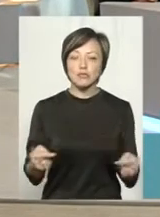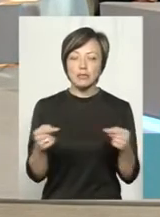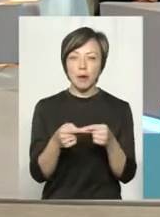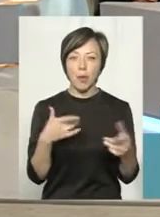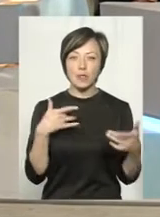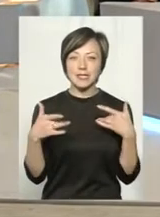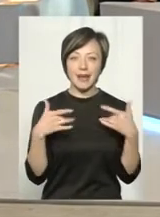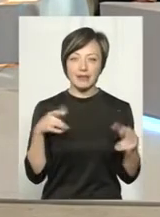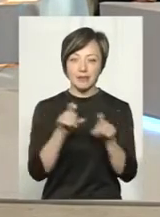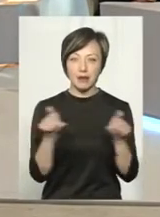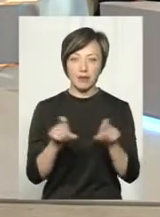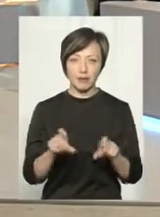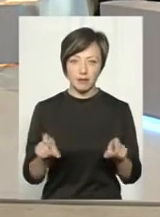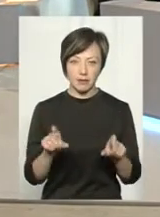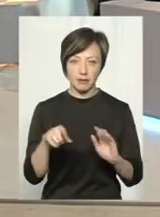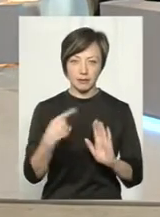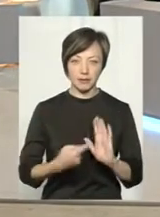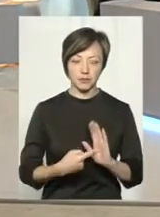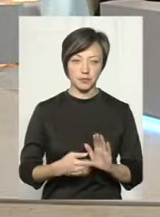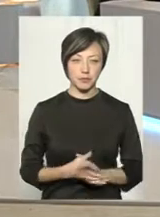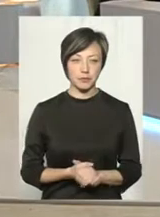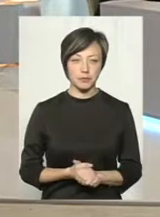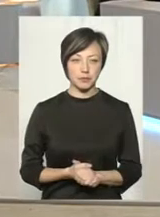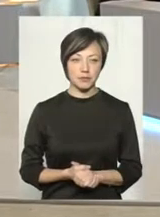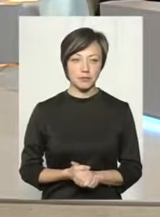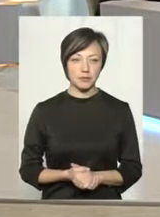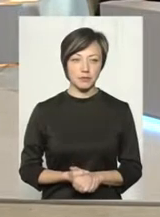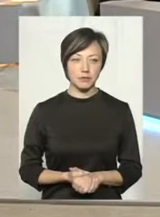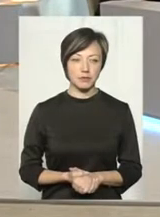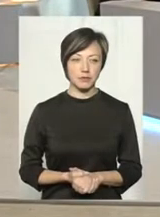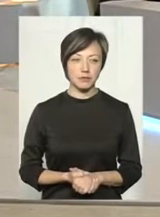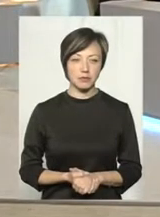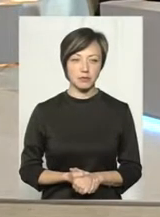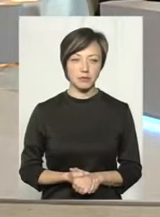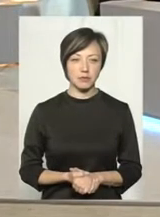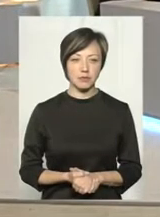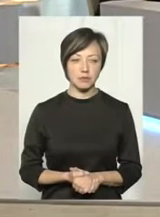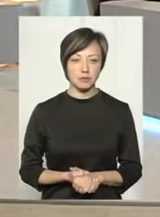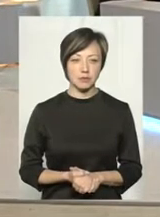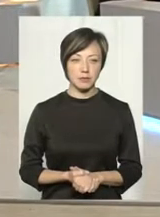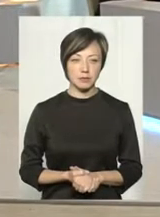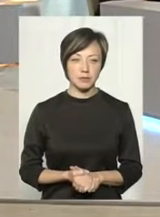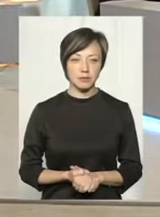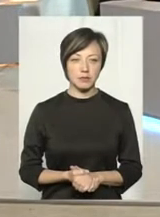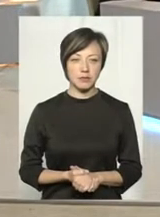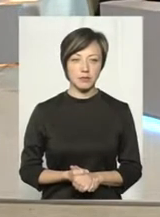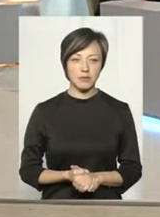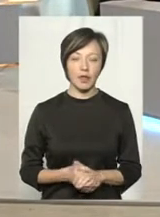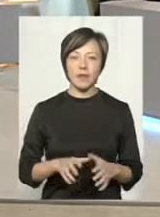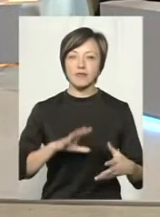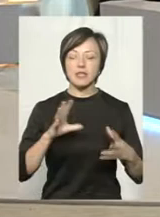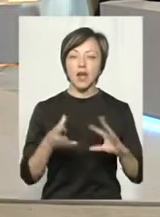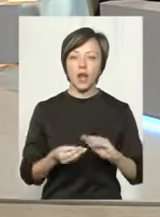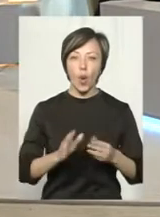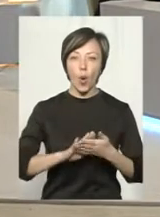концертно-театральних закладах? Більш до вас, пане Петре, запитання. Взагалі-то, контрактна